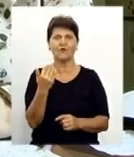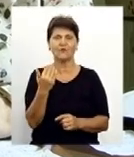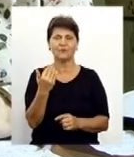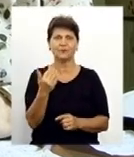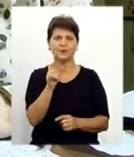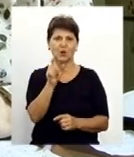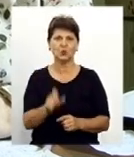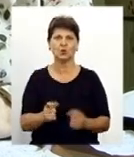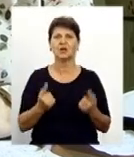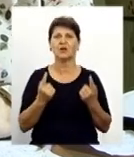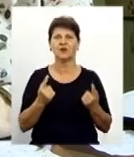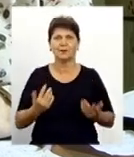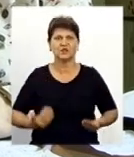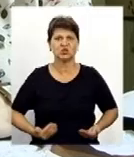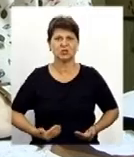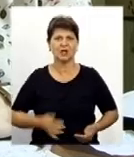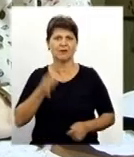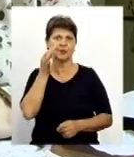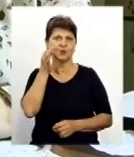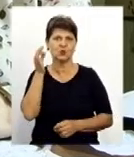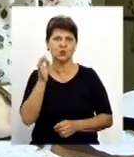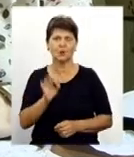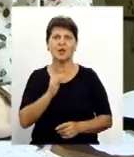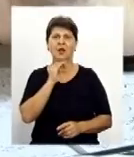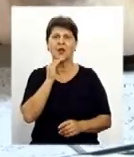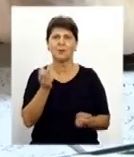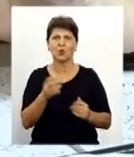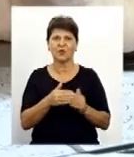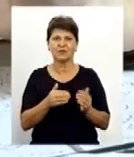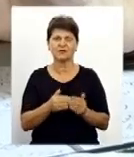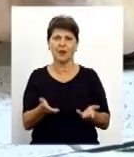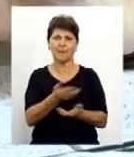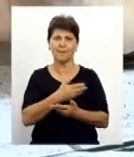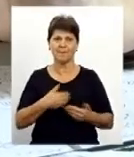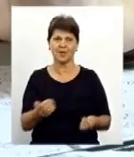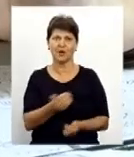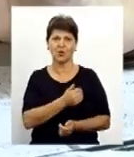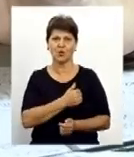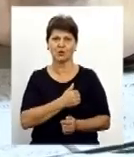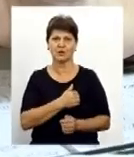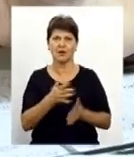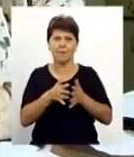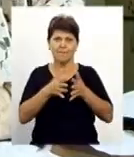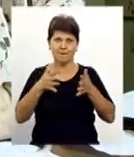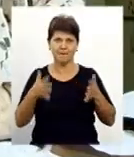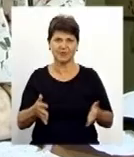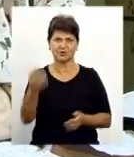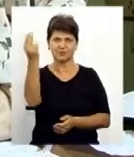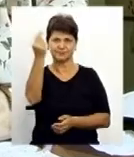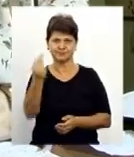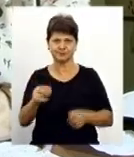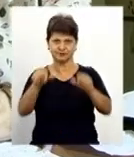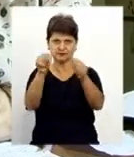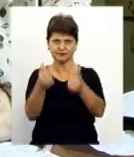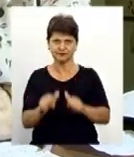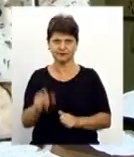людина з великим життєвим досвідом і професійним. Ми хотіли розмістити більше постаті,